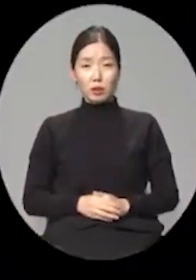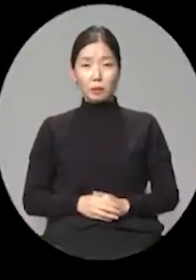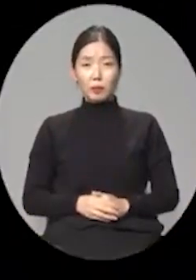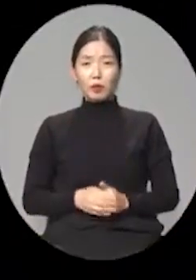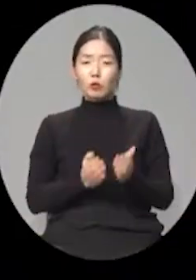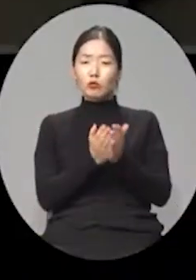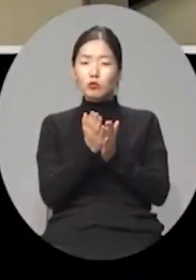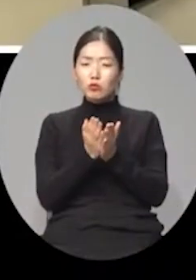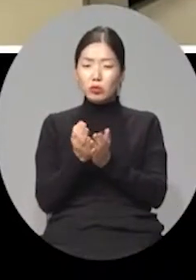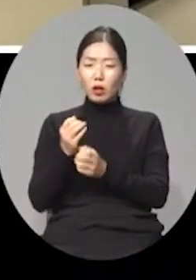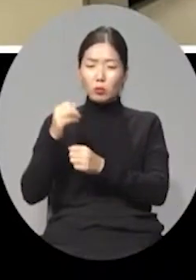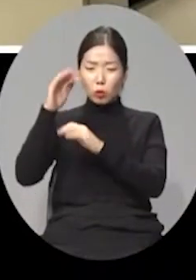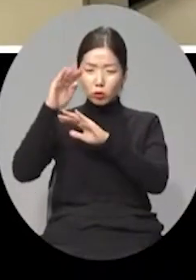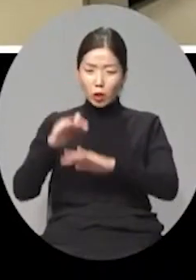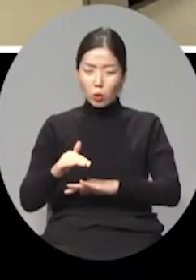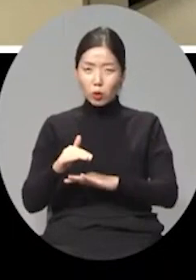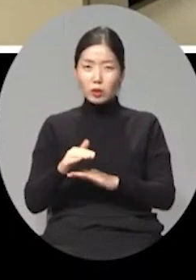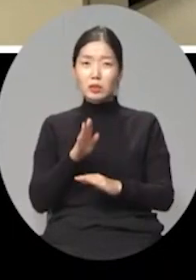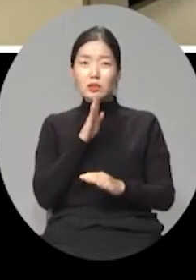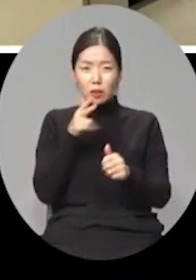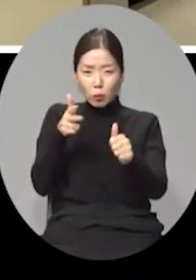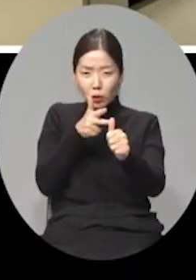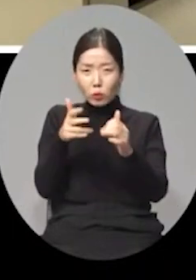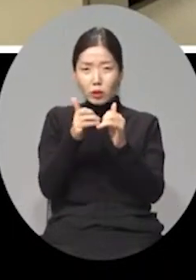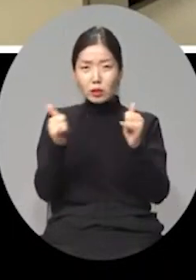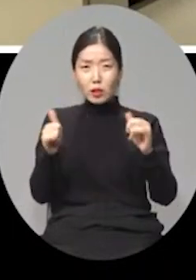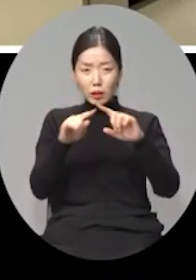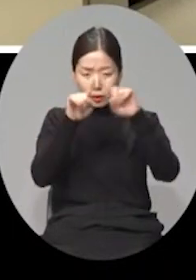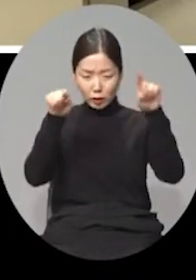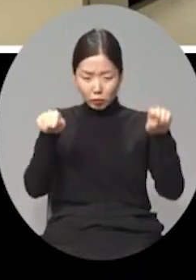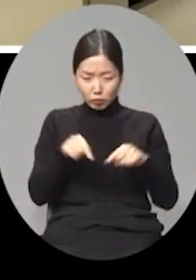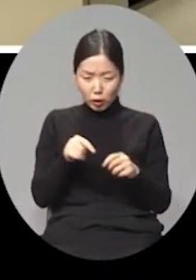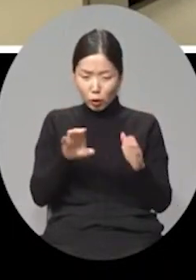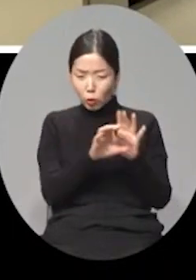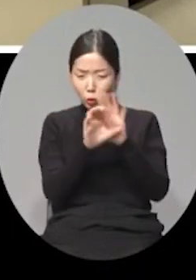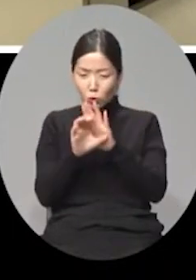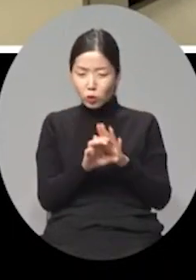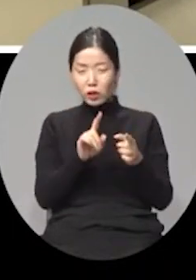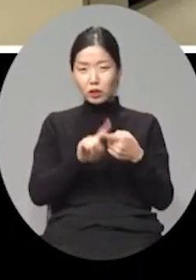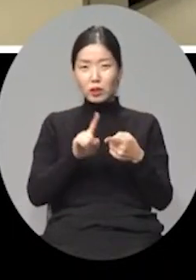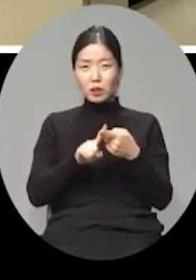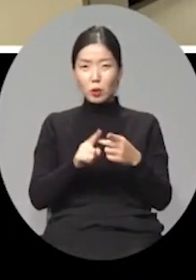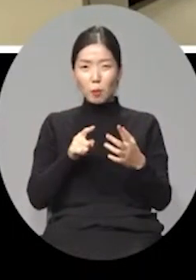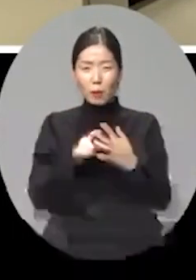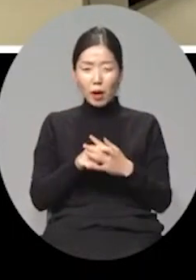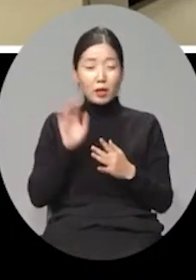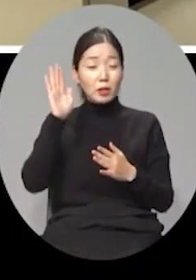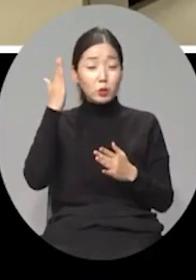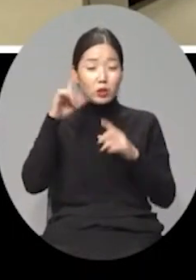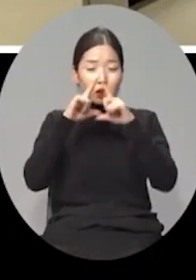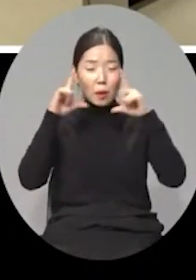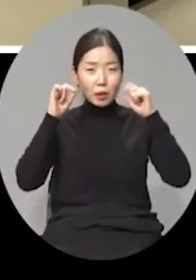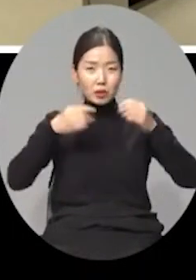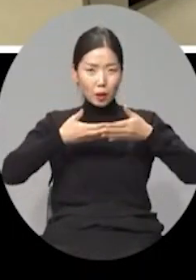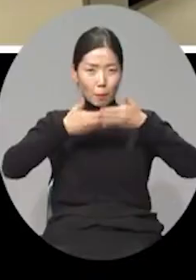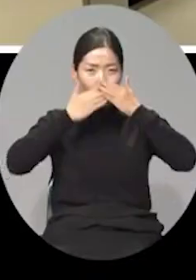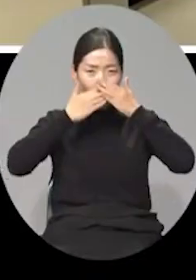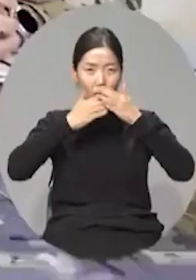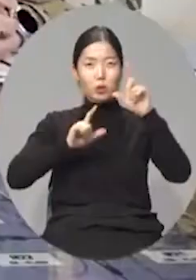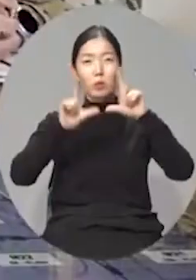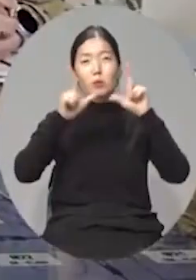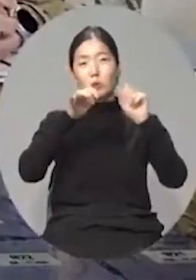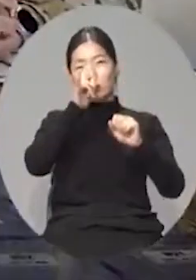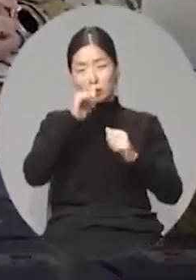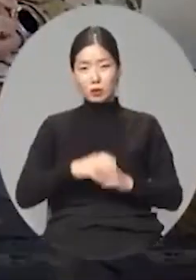군산기지 소식을 전하는 생방송 출연자들은 내부의 코로나 상황을 의식했는지 최근에서야 마스크를 착용한 모습입니다.